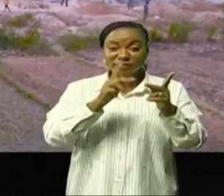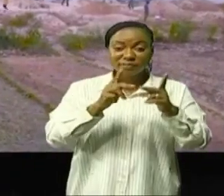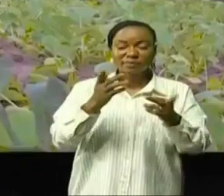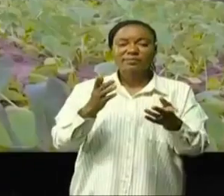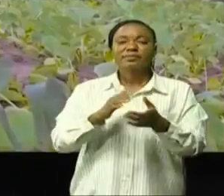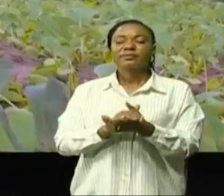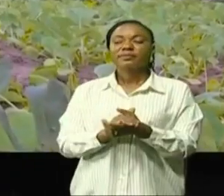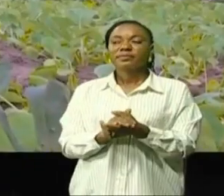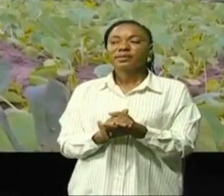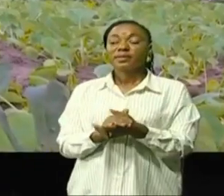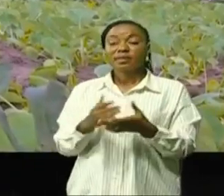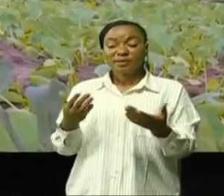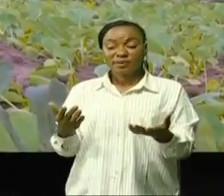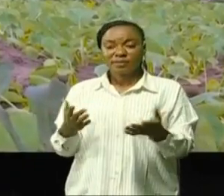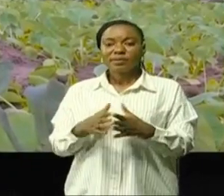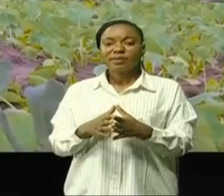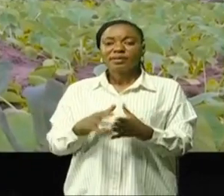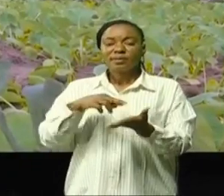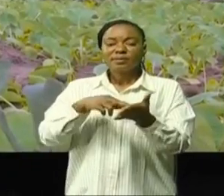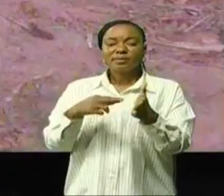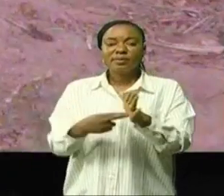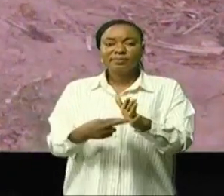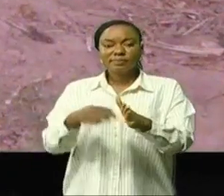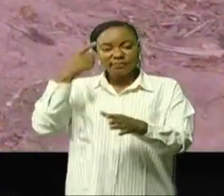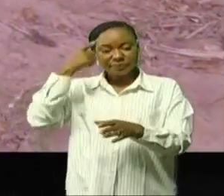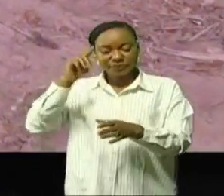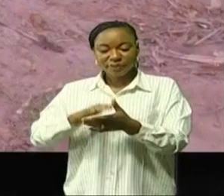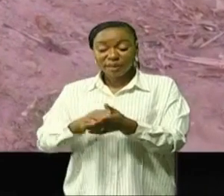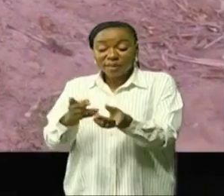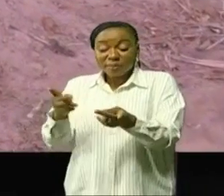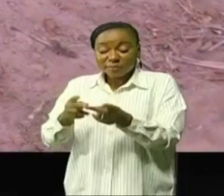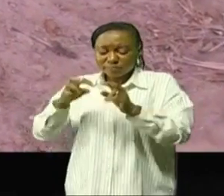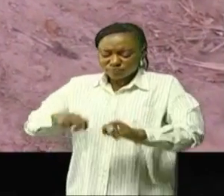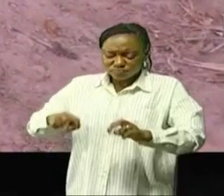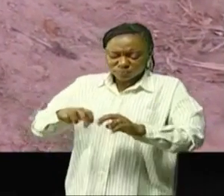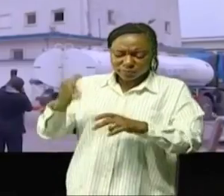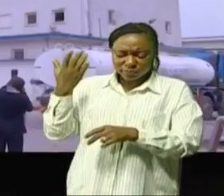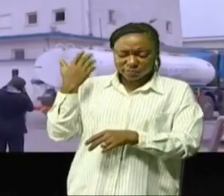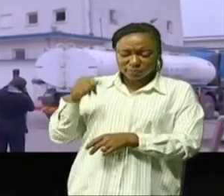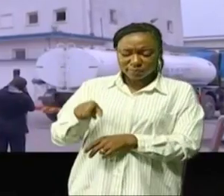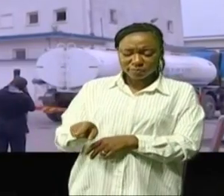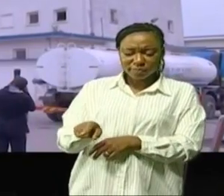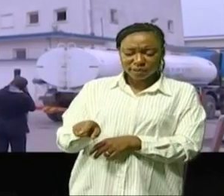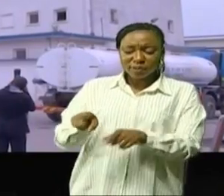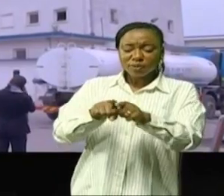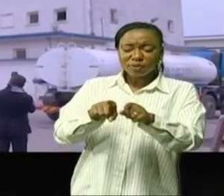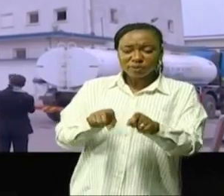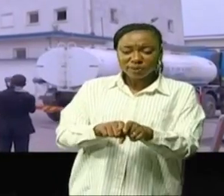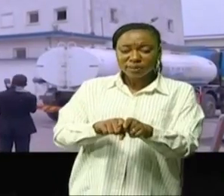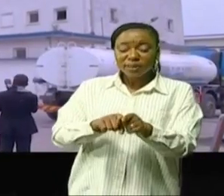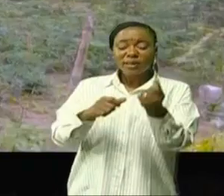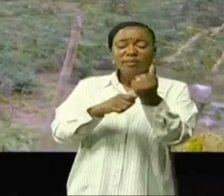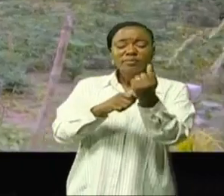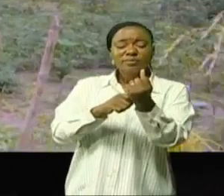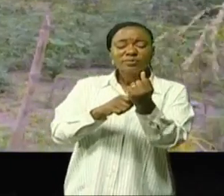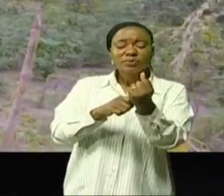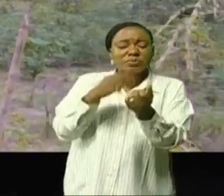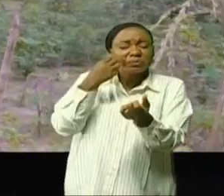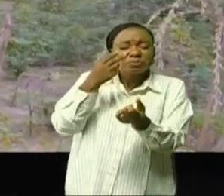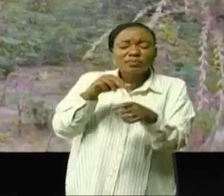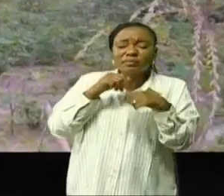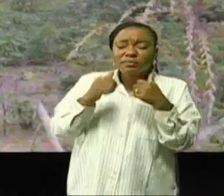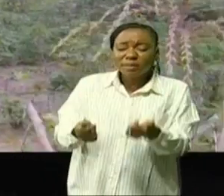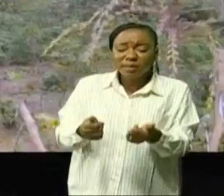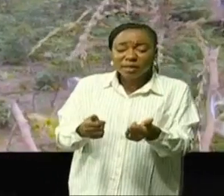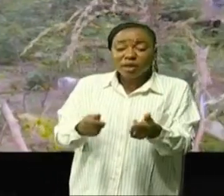50 bornes sont parsemées sur les périmètres de captage d'eau de l'usine d'Ongalema par des personnes non autrement identifiées. Ce site de la